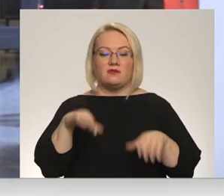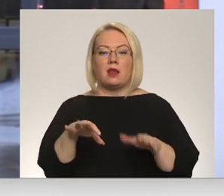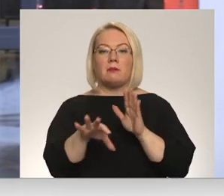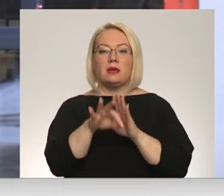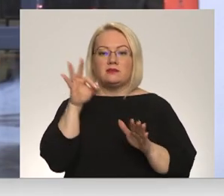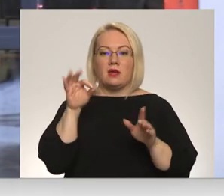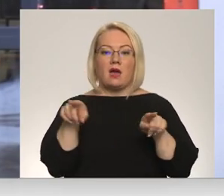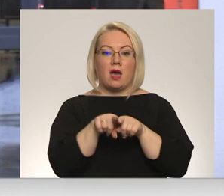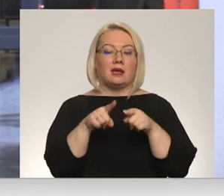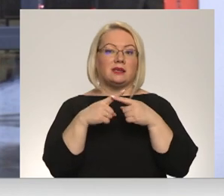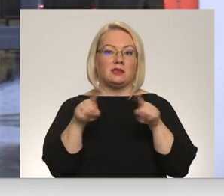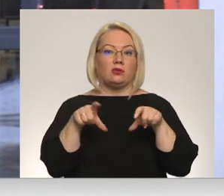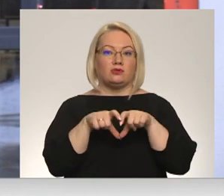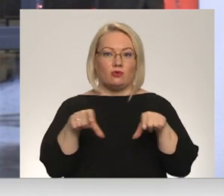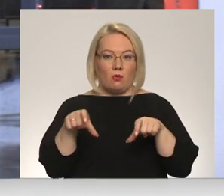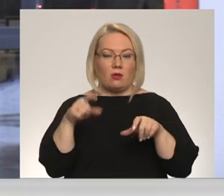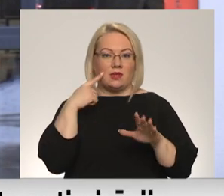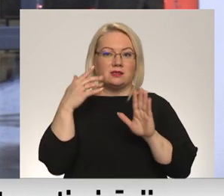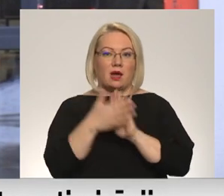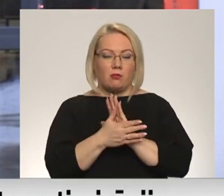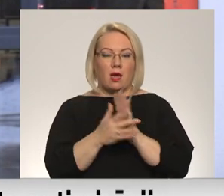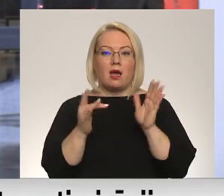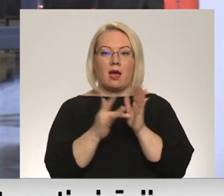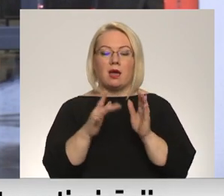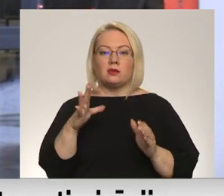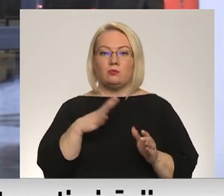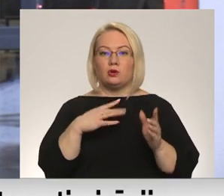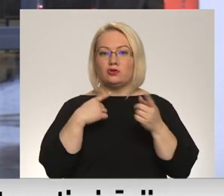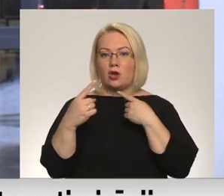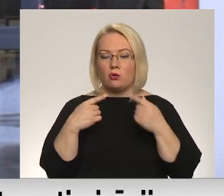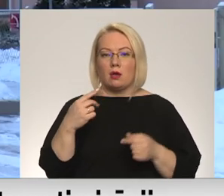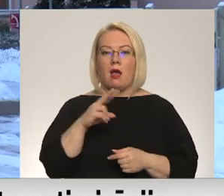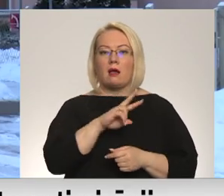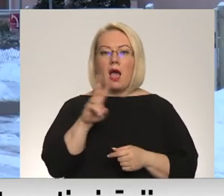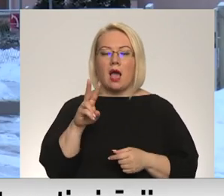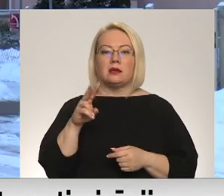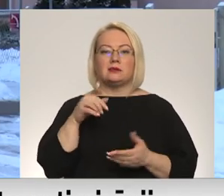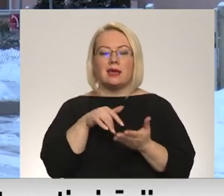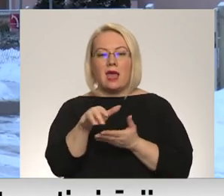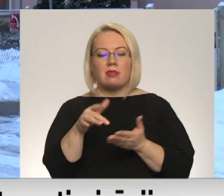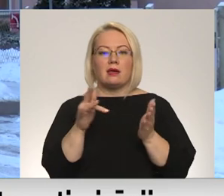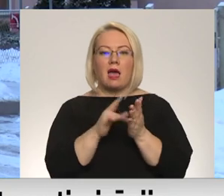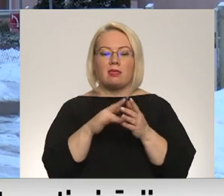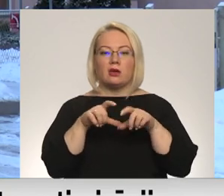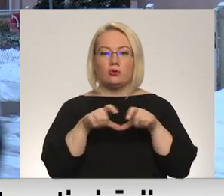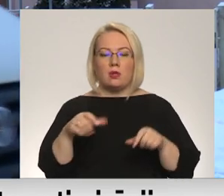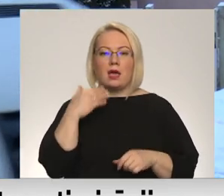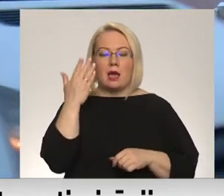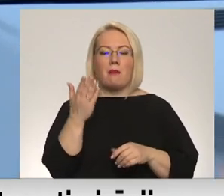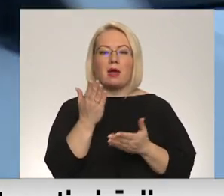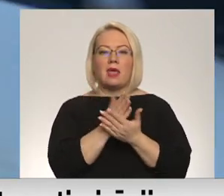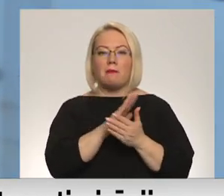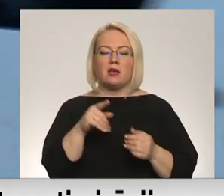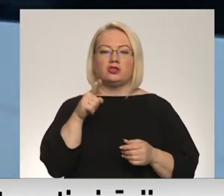skolu. Jā, nu tad saprotēja, kādas ir bijušas šīs sarunas, teiksim, kāpēc kāds iet kādā skolā. Un kamēr mēs nebeigsim šīs spēles,